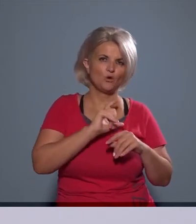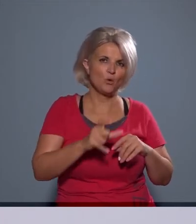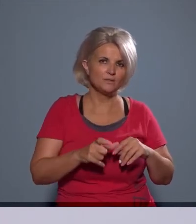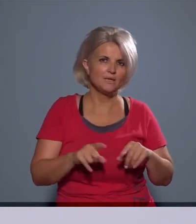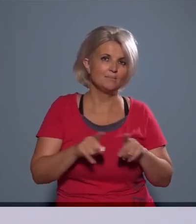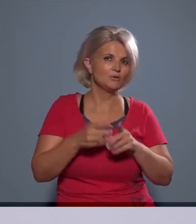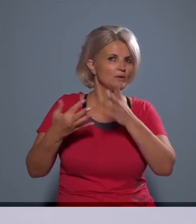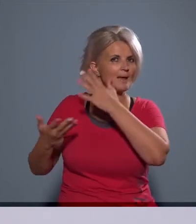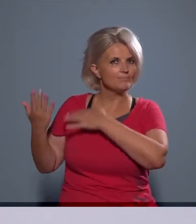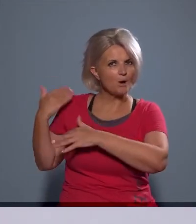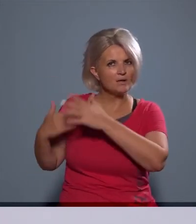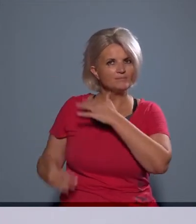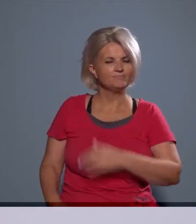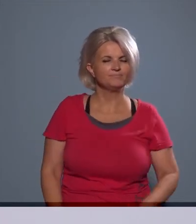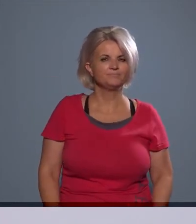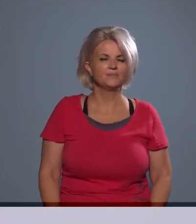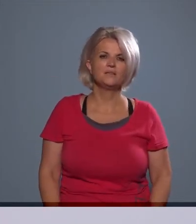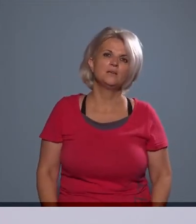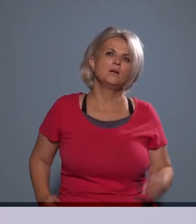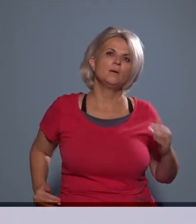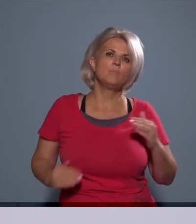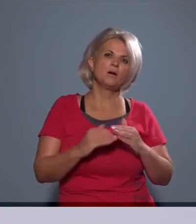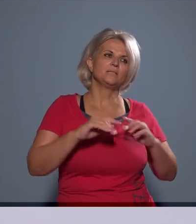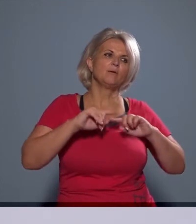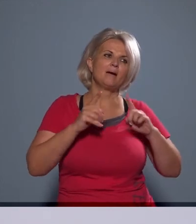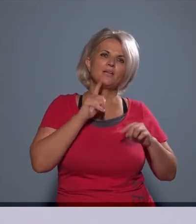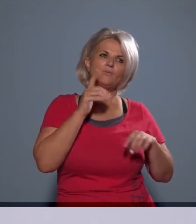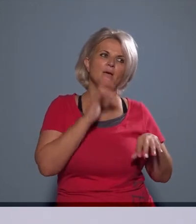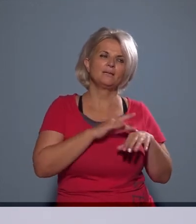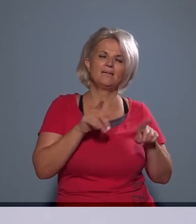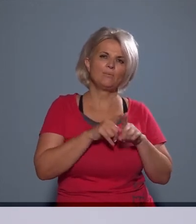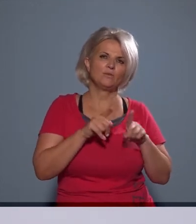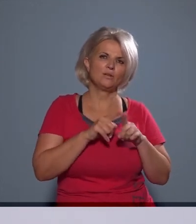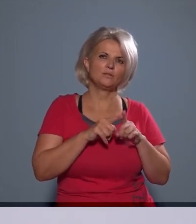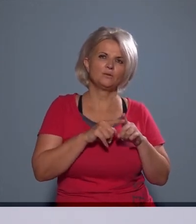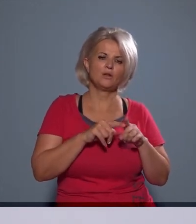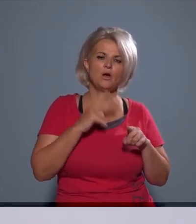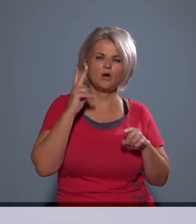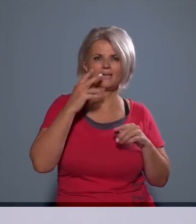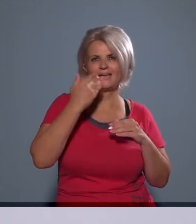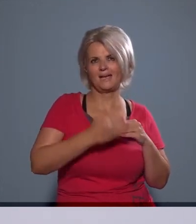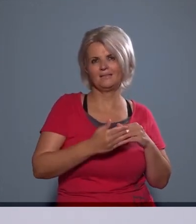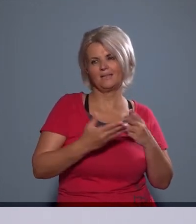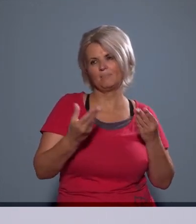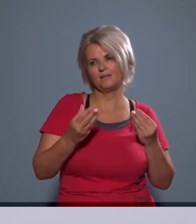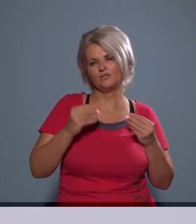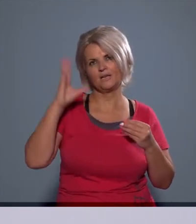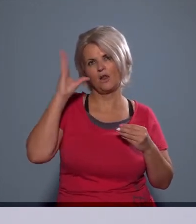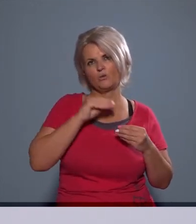eredményez, mint a korábbi, legfeljebb másokat fog érinteni, nem ugyanazokat, mint akik eddig, de mennyiségben, lakosság